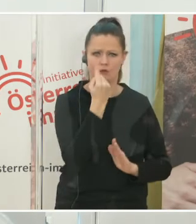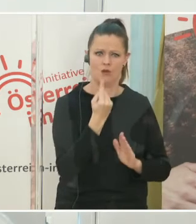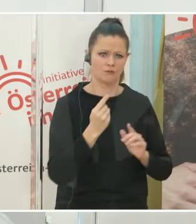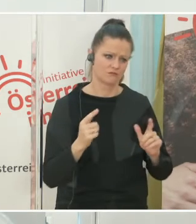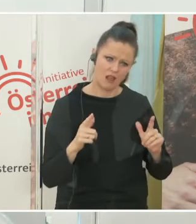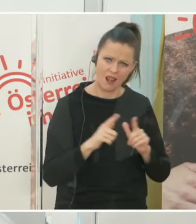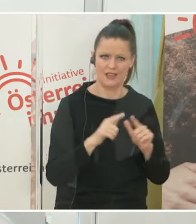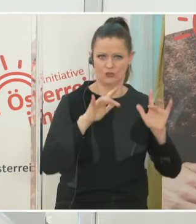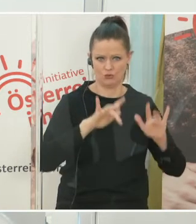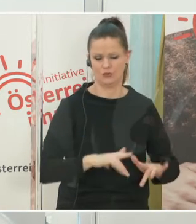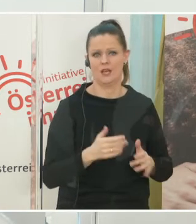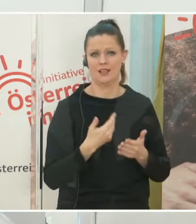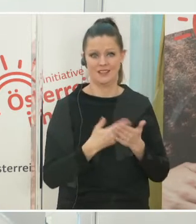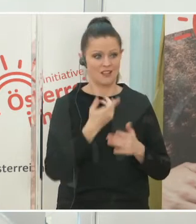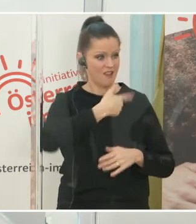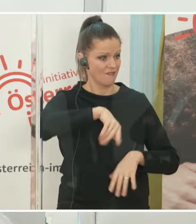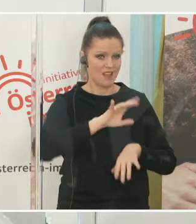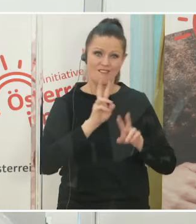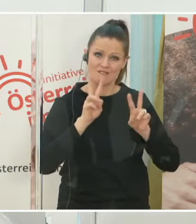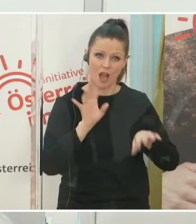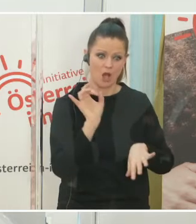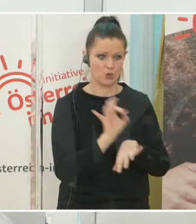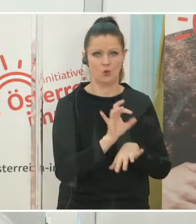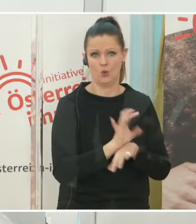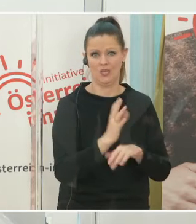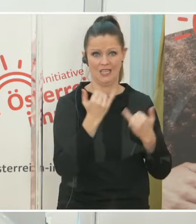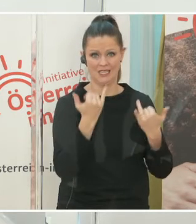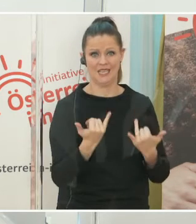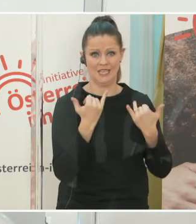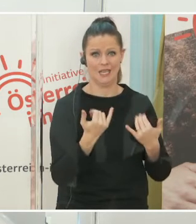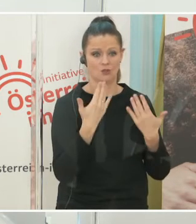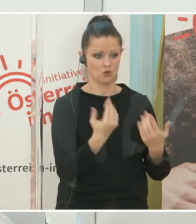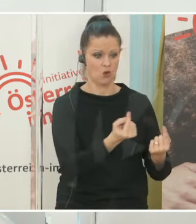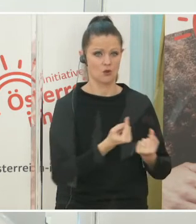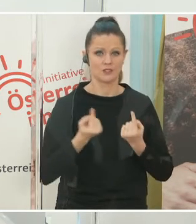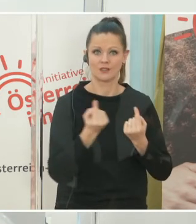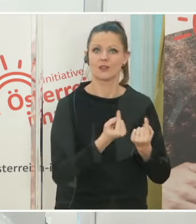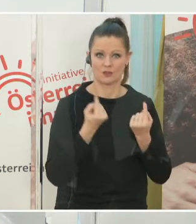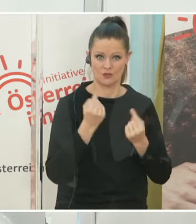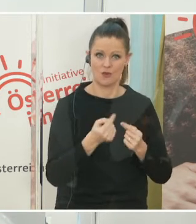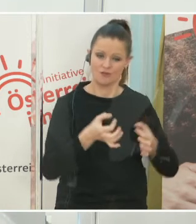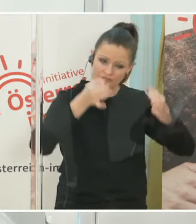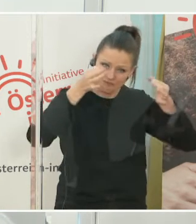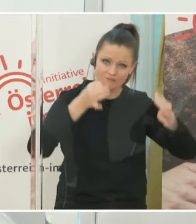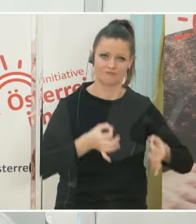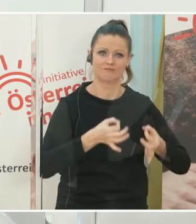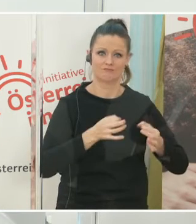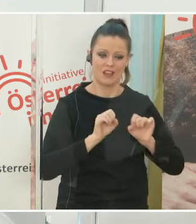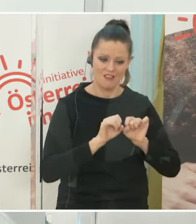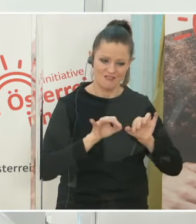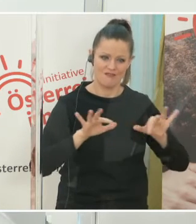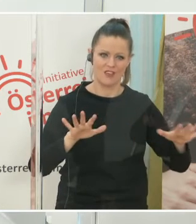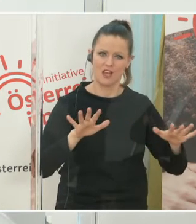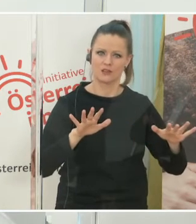glaube, wir können uns alle sehr glücklich schätzen, dass wir jetzt in der Situation sind, tatsächlich dem Virus